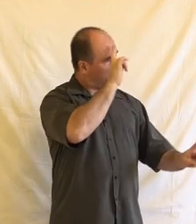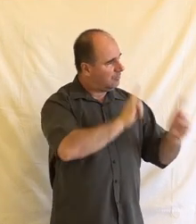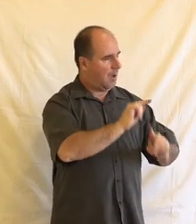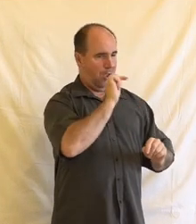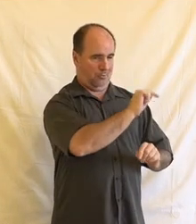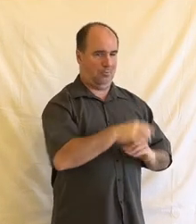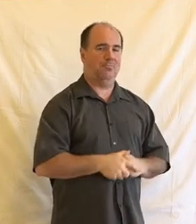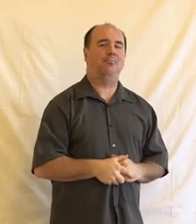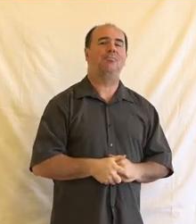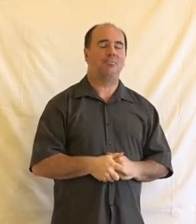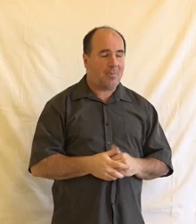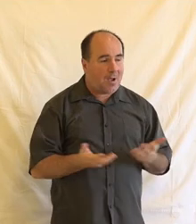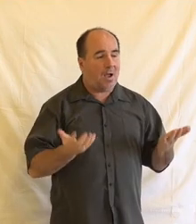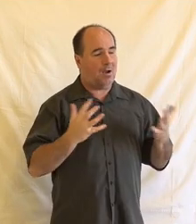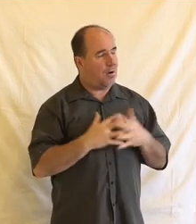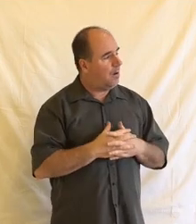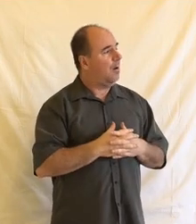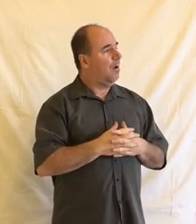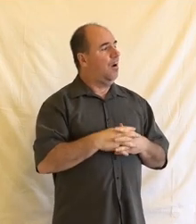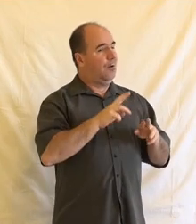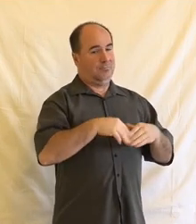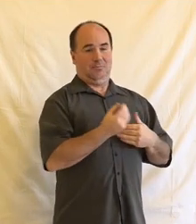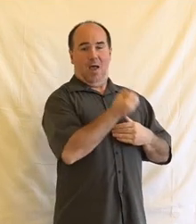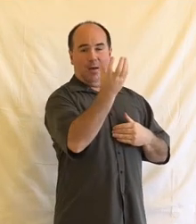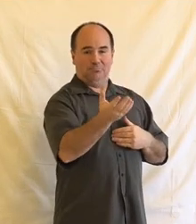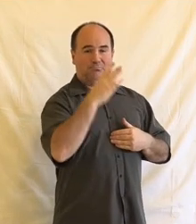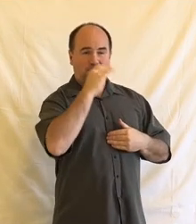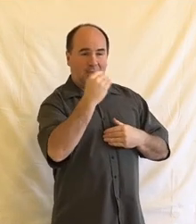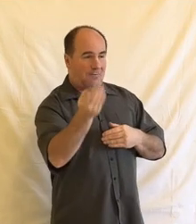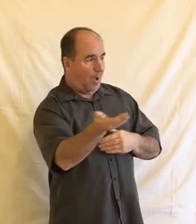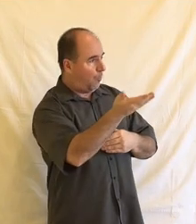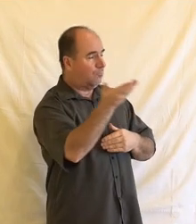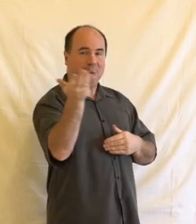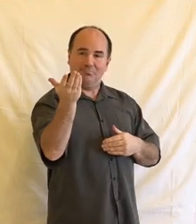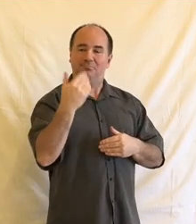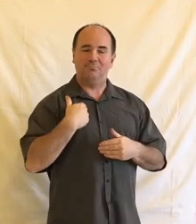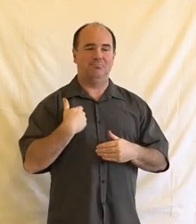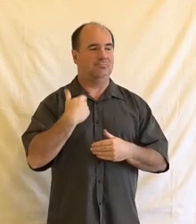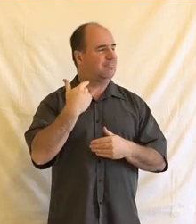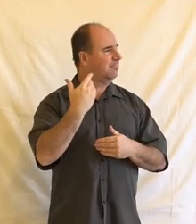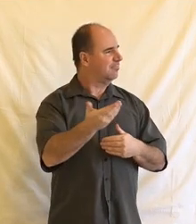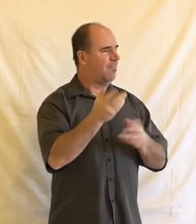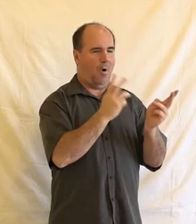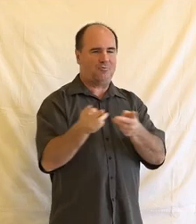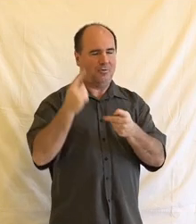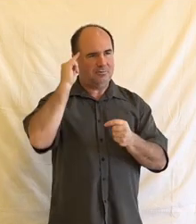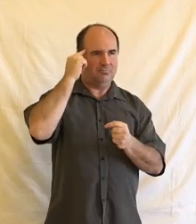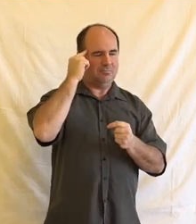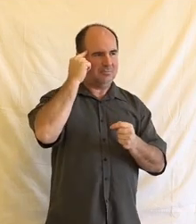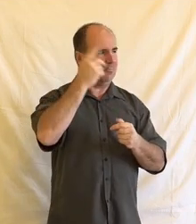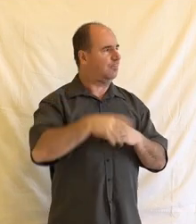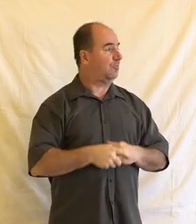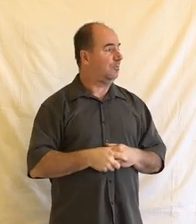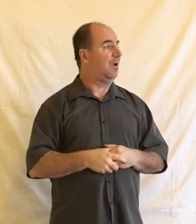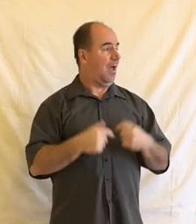nějakým společným základem i pro naše diváky. A jenom připomenu, a možná si vezmu tu roli